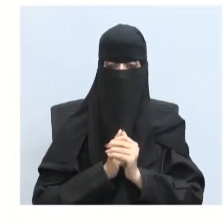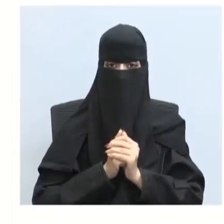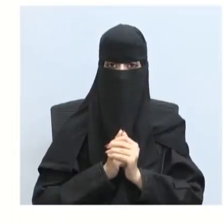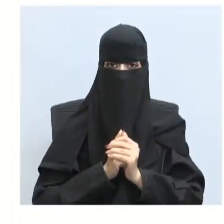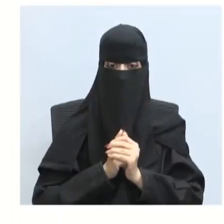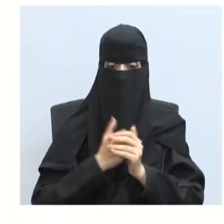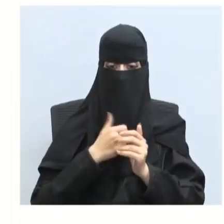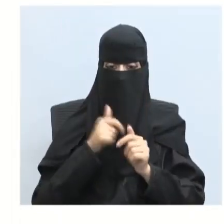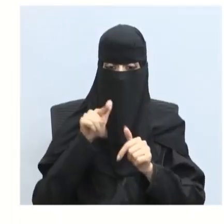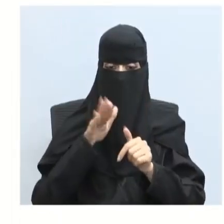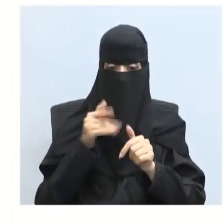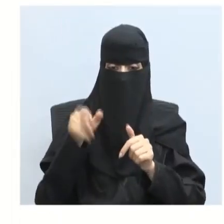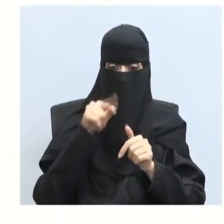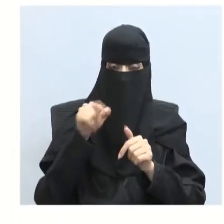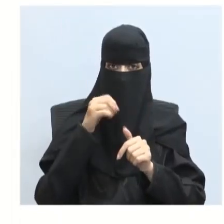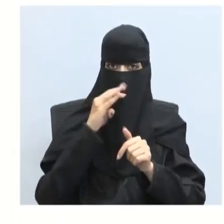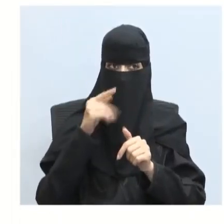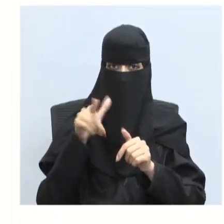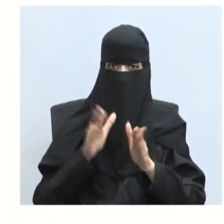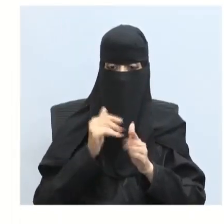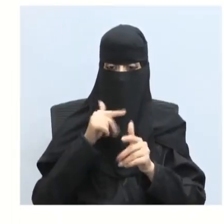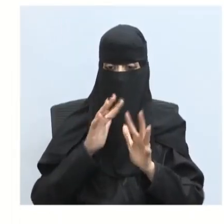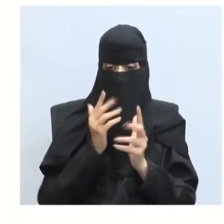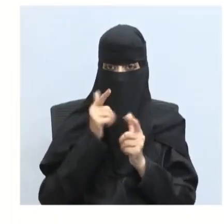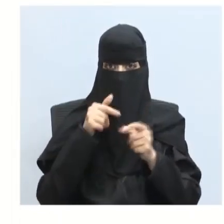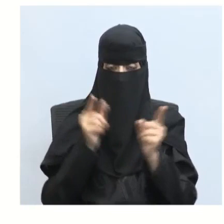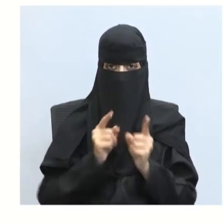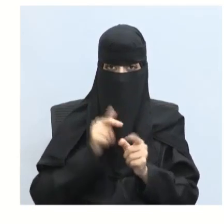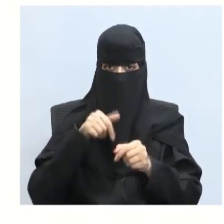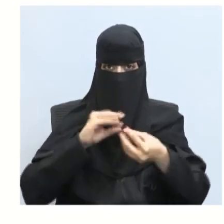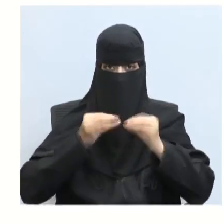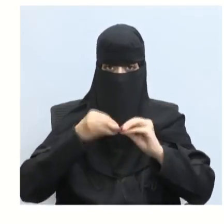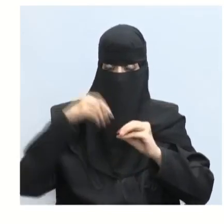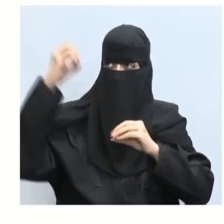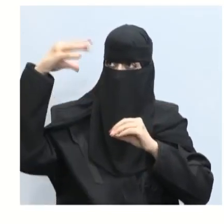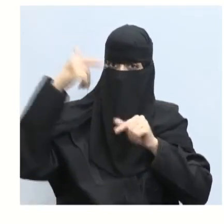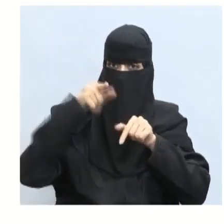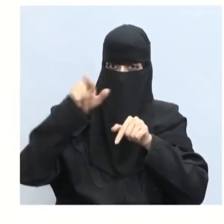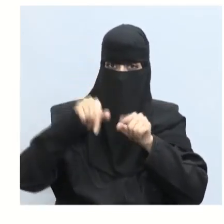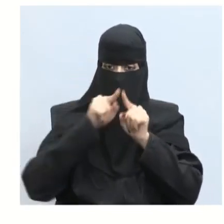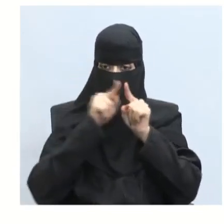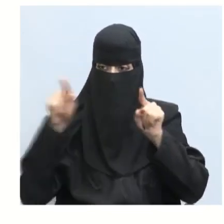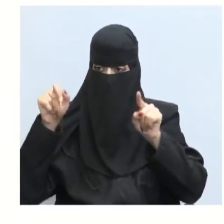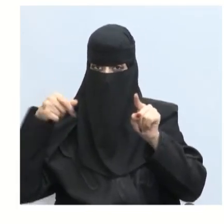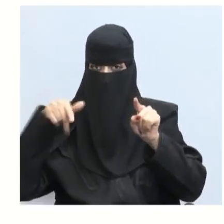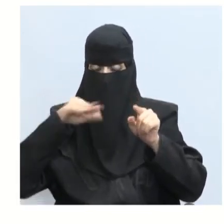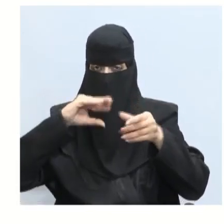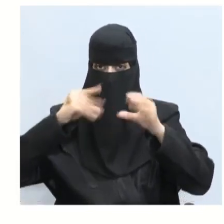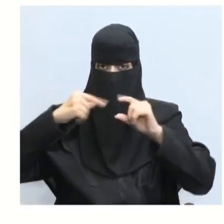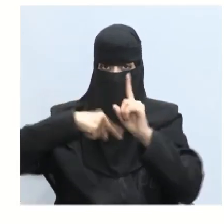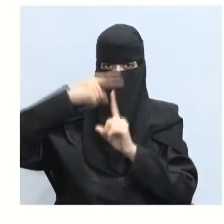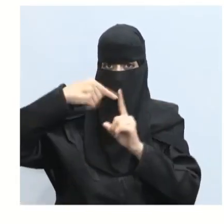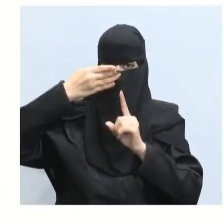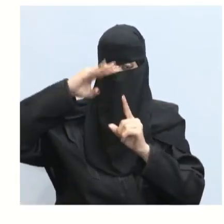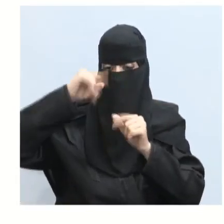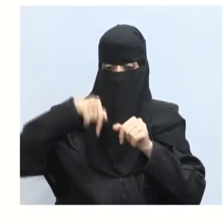ضع دائرة حول الإجابة الصحيحة ما الذي يحدد ألوان الضوء؟ هل هو الطول الموجي أو درجة الحرارة أو